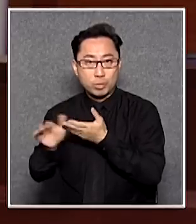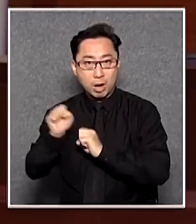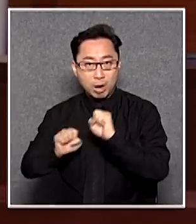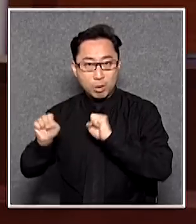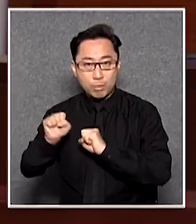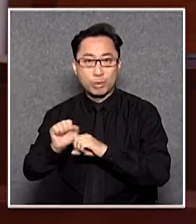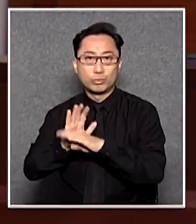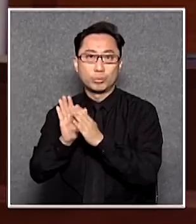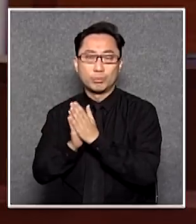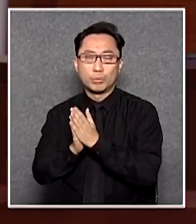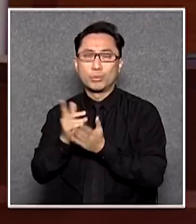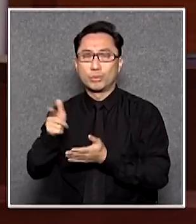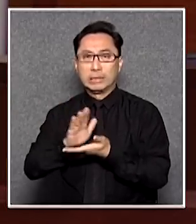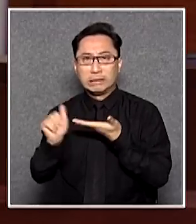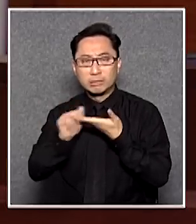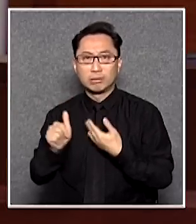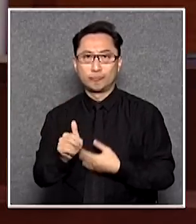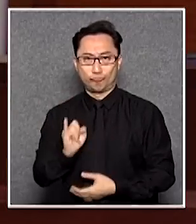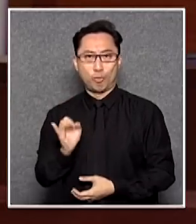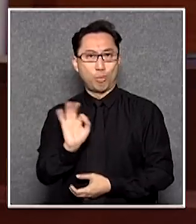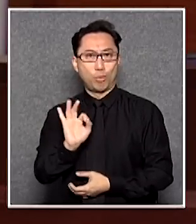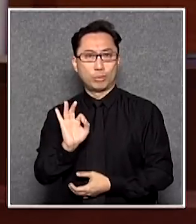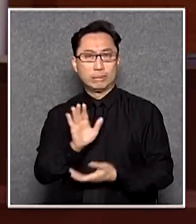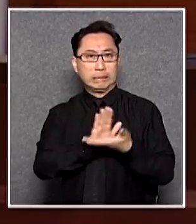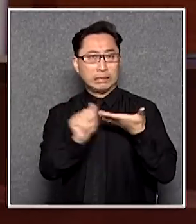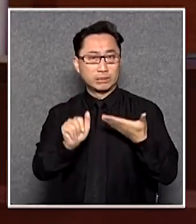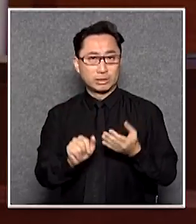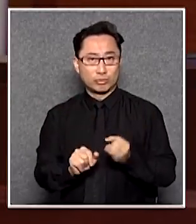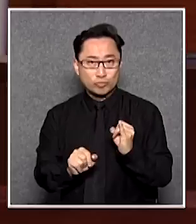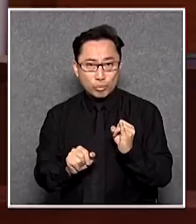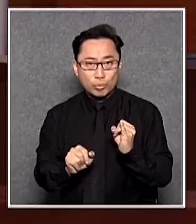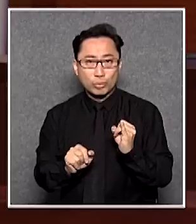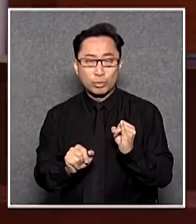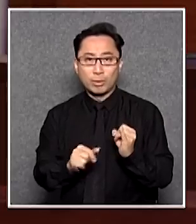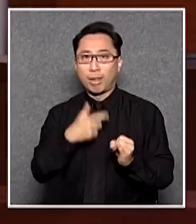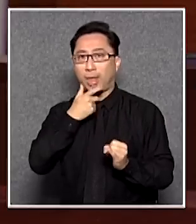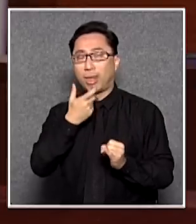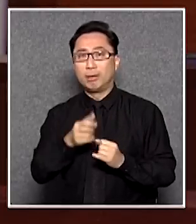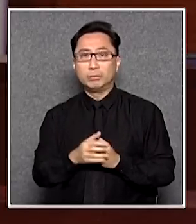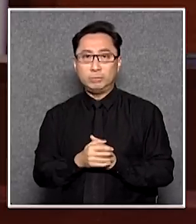何罪之有呢?請問潔淨也屬於罪行也會宜兆大方